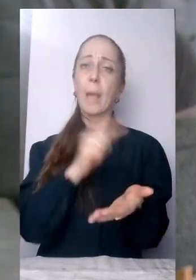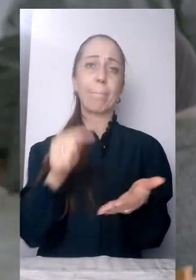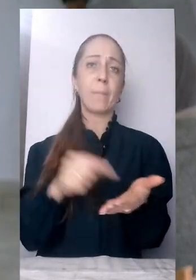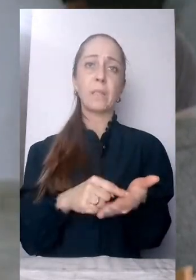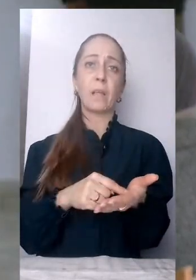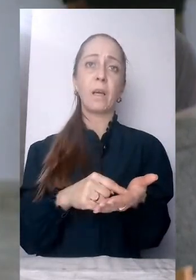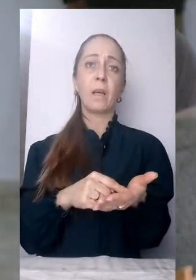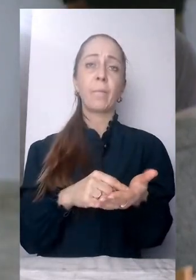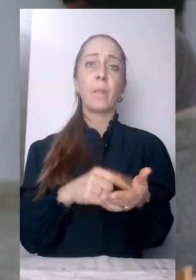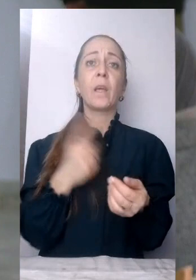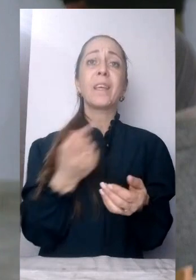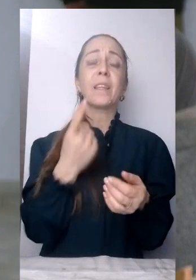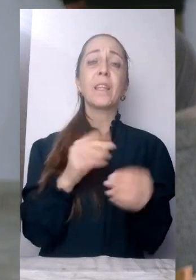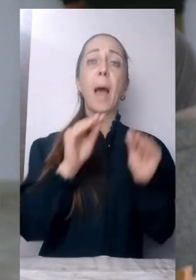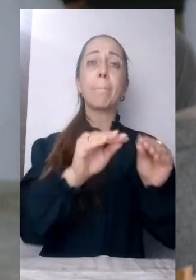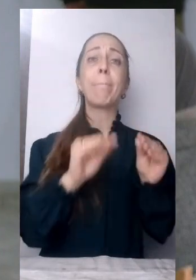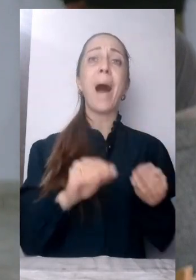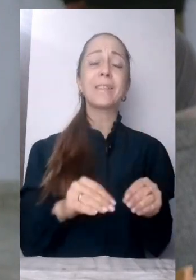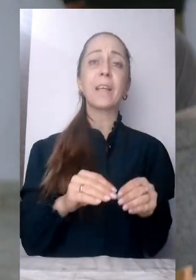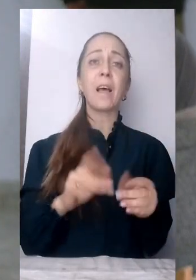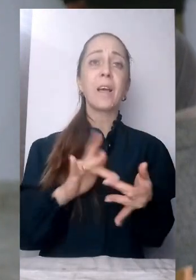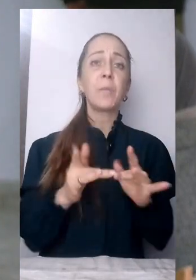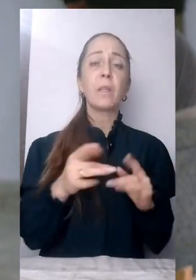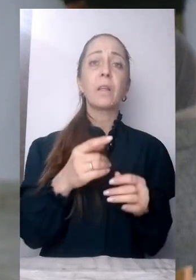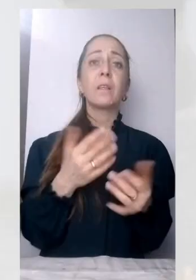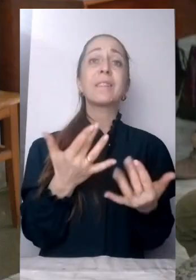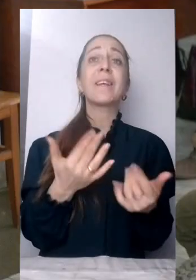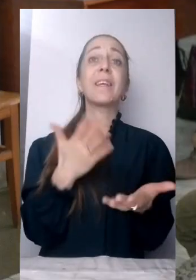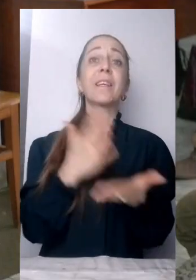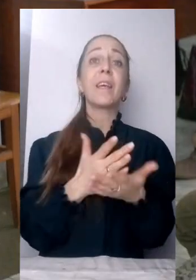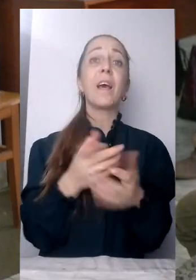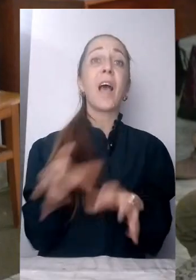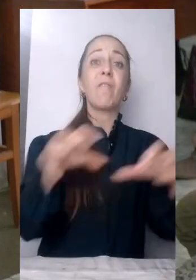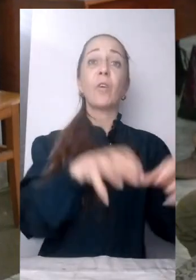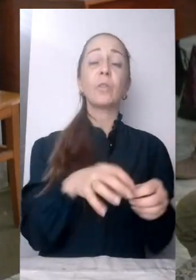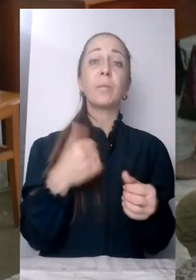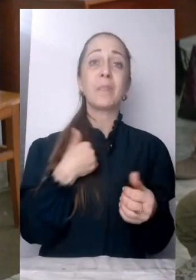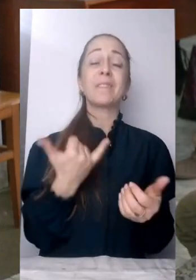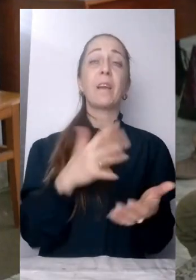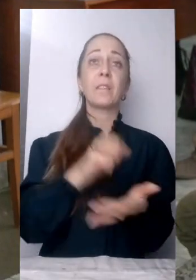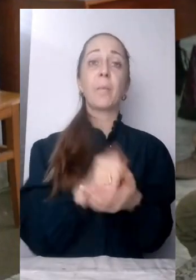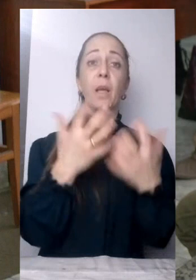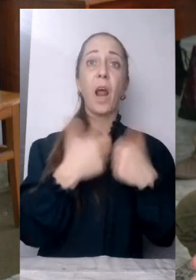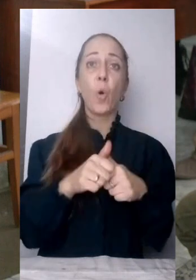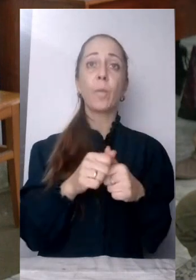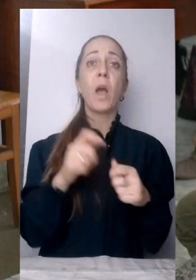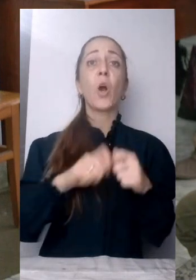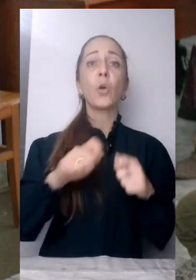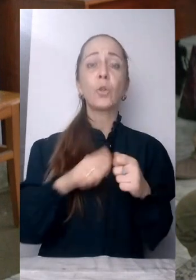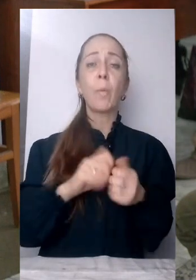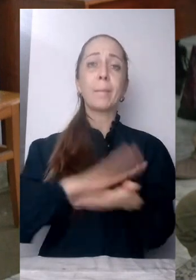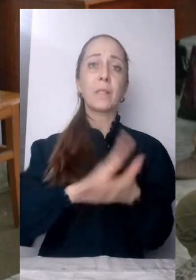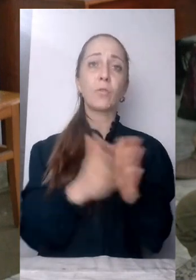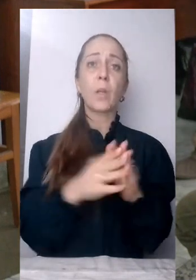сказати, скільки їх наразі в місті Черкаса, ми зараз цим займаємося. Ситуація контрольована, ми збільшуємо площі, де ми можемо